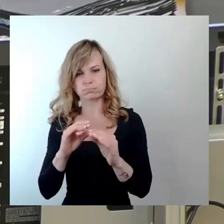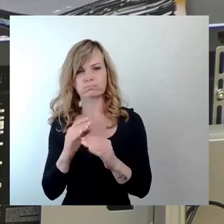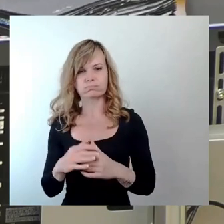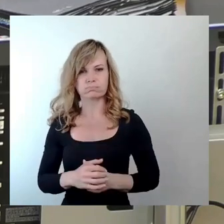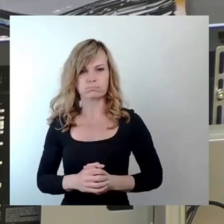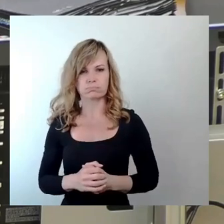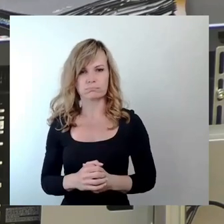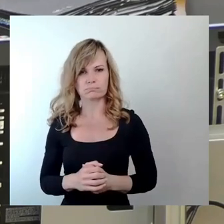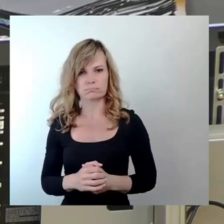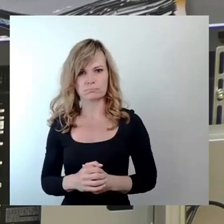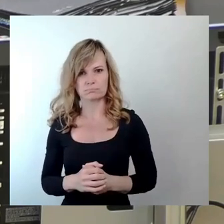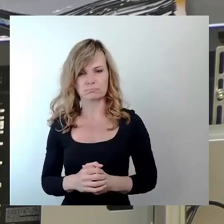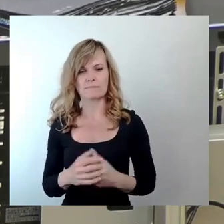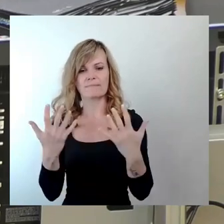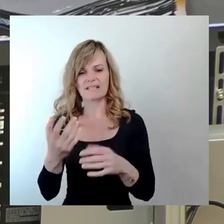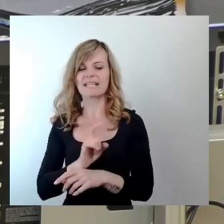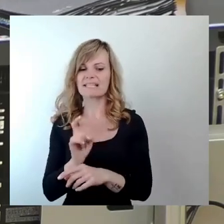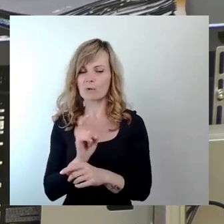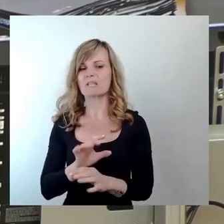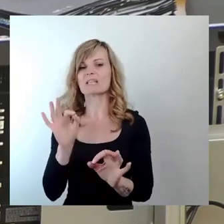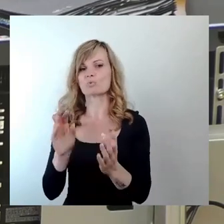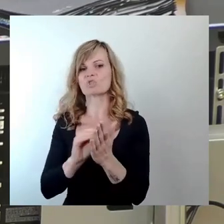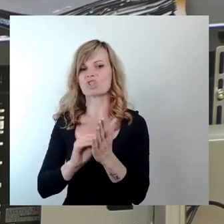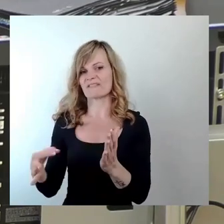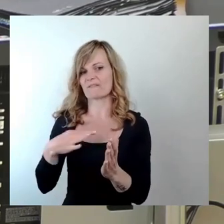Zehn Sekunden Gutschrift. Geht los.